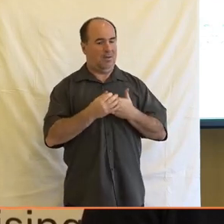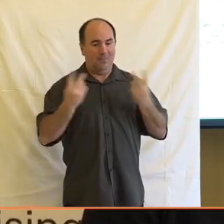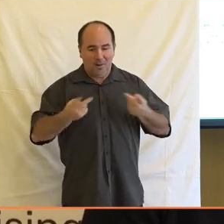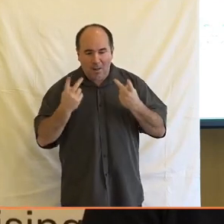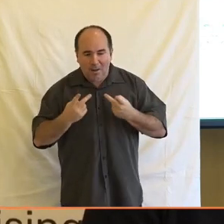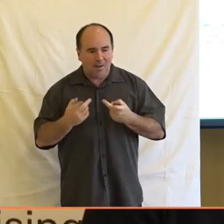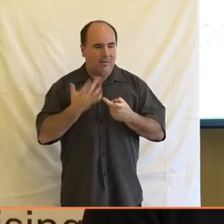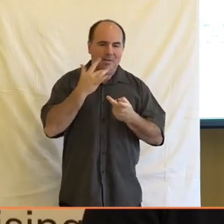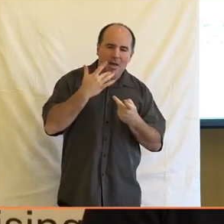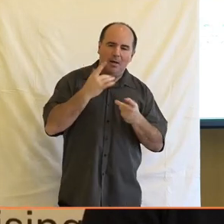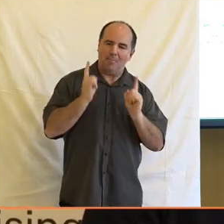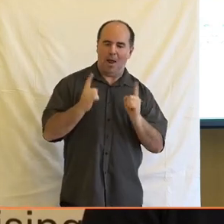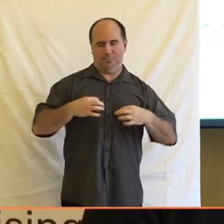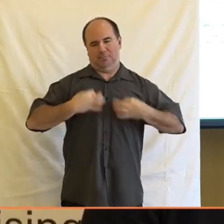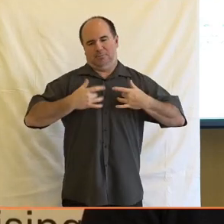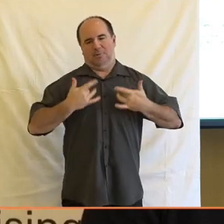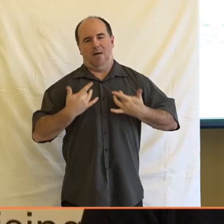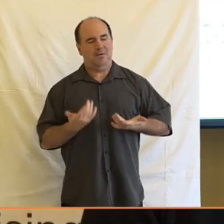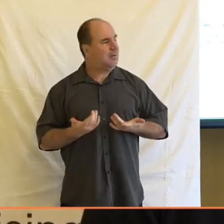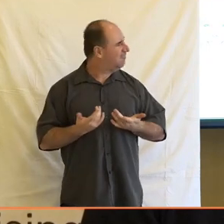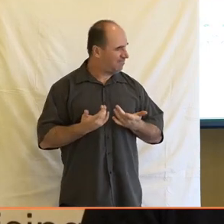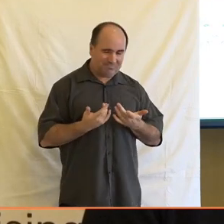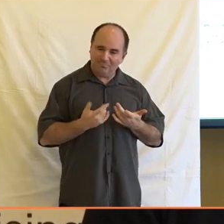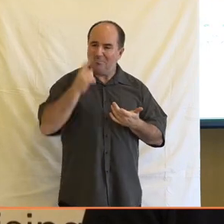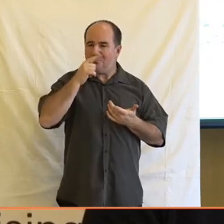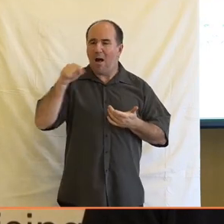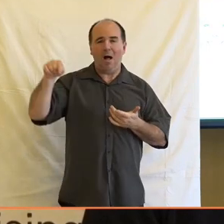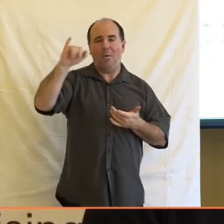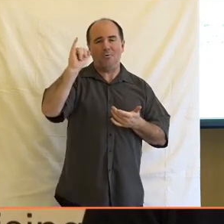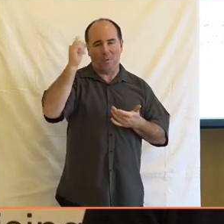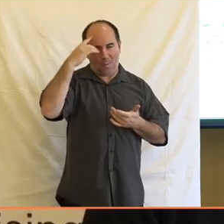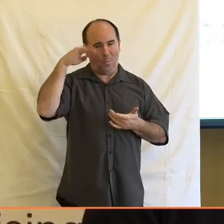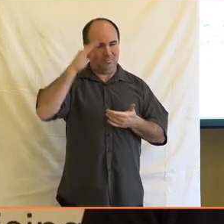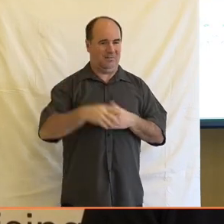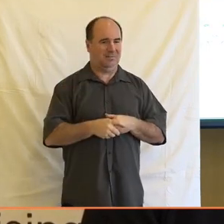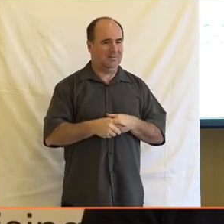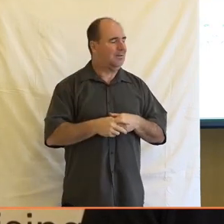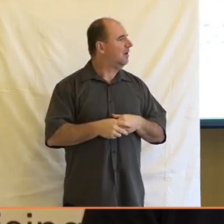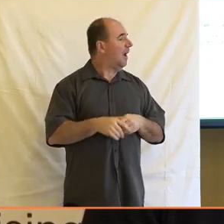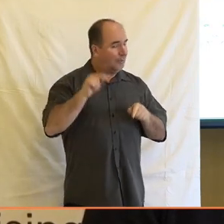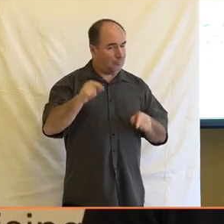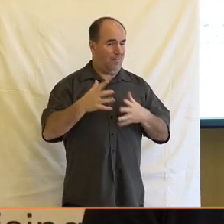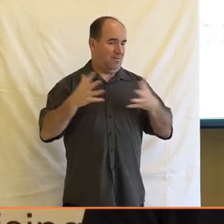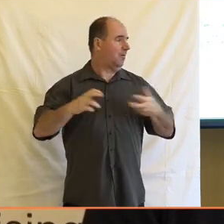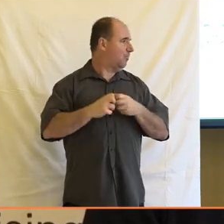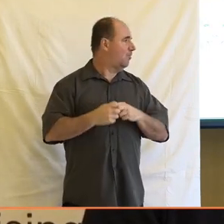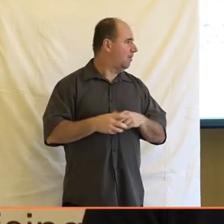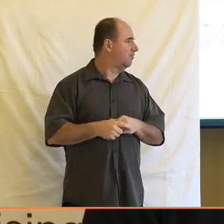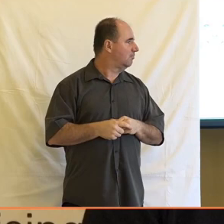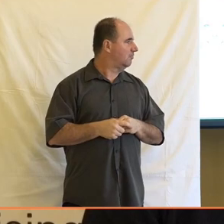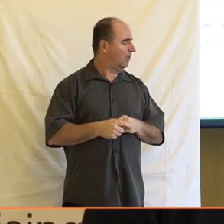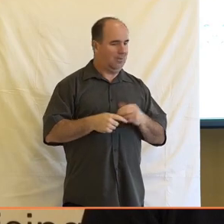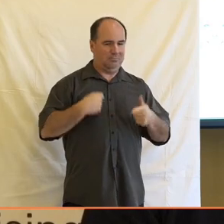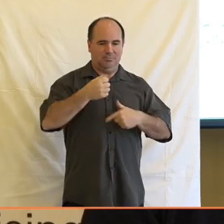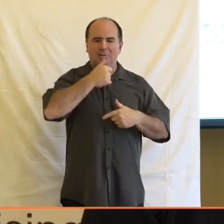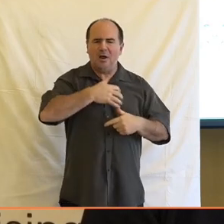a k tomu konceptu patří ještě ta třetí čas, také se podle toho umět zachovat v tom běžném životě, tom denodenním běhu. To je něco,